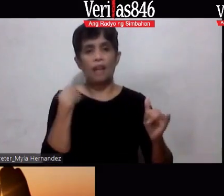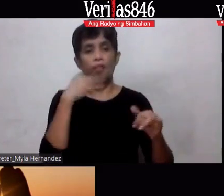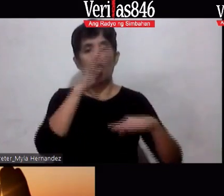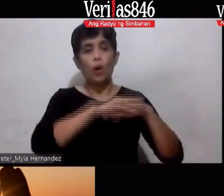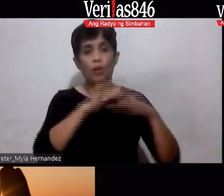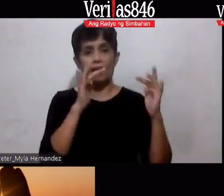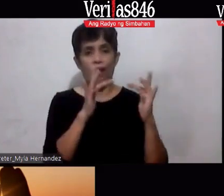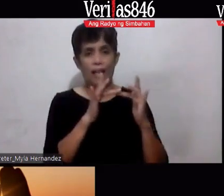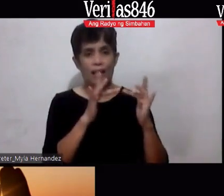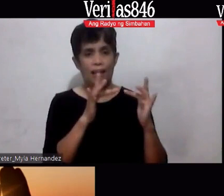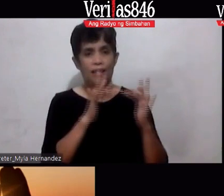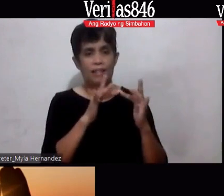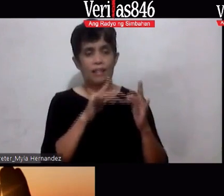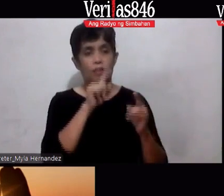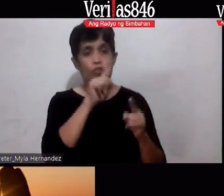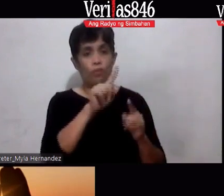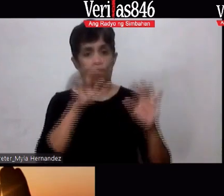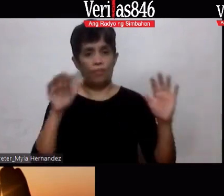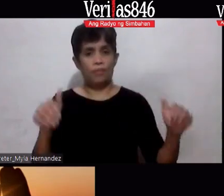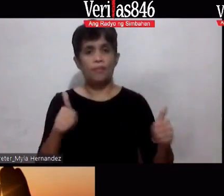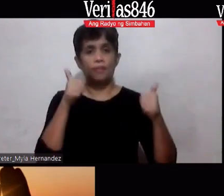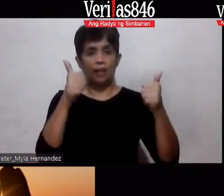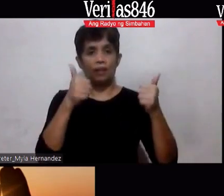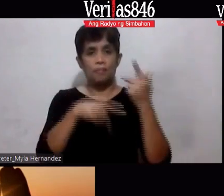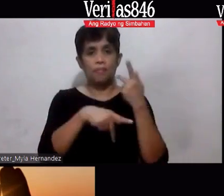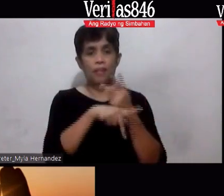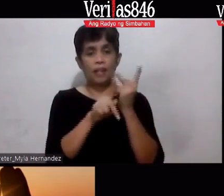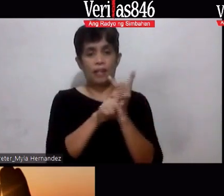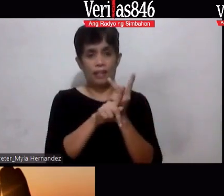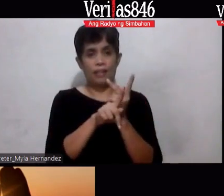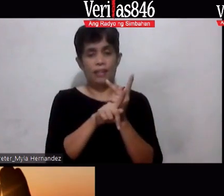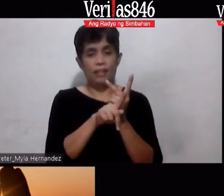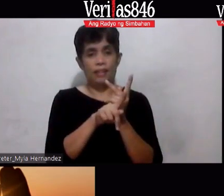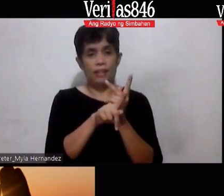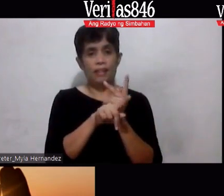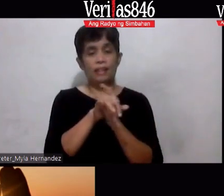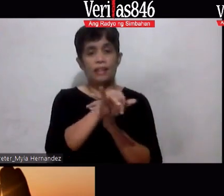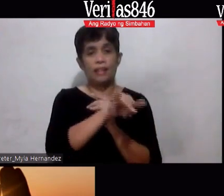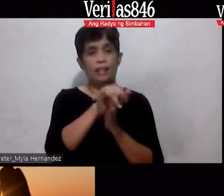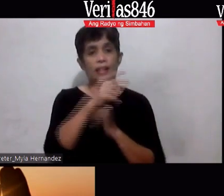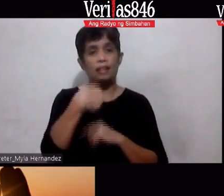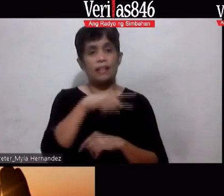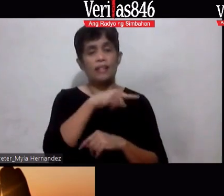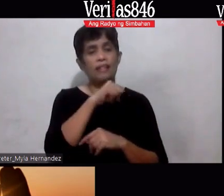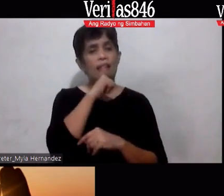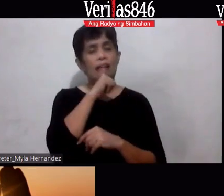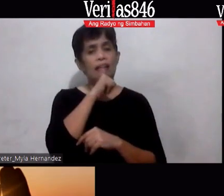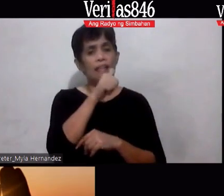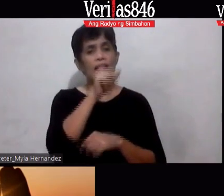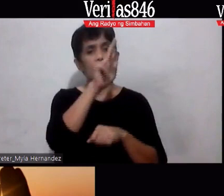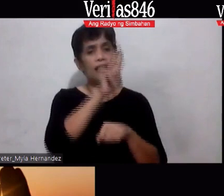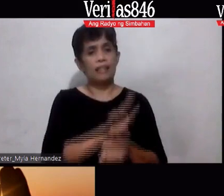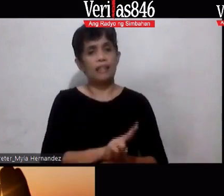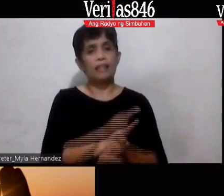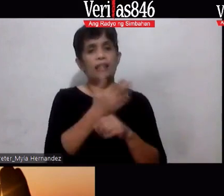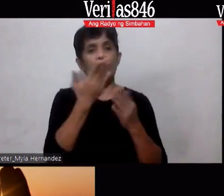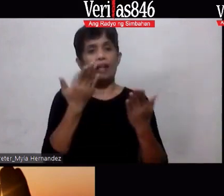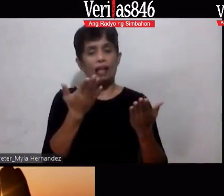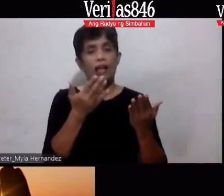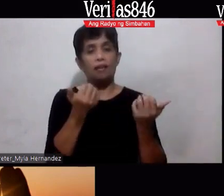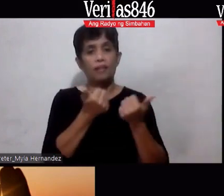ang isang challenge sa mga products katulad namin ay hindi sila sanay na available sa